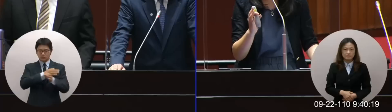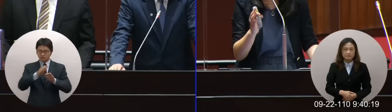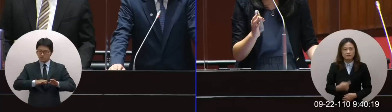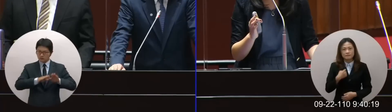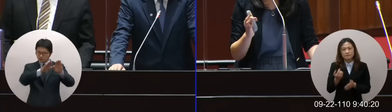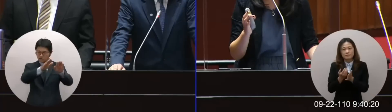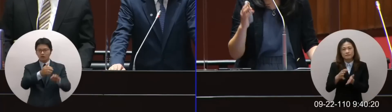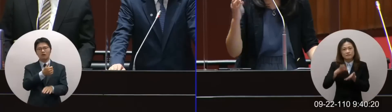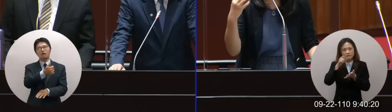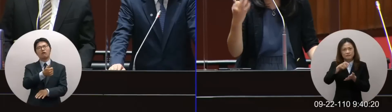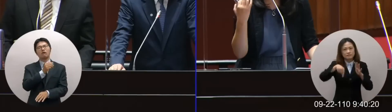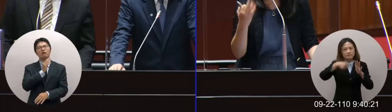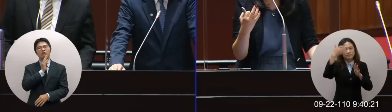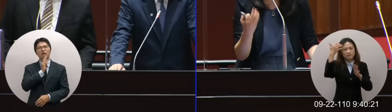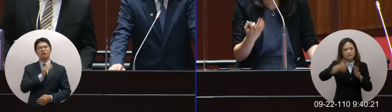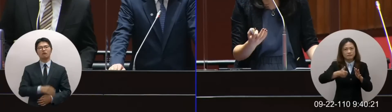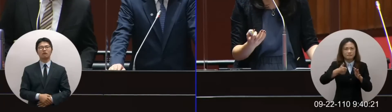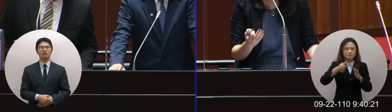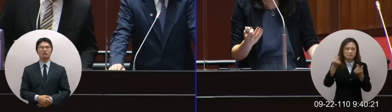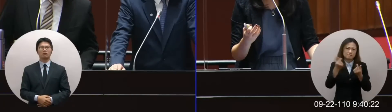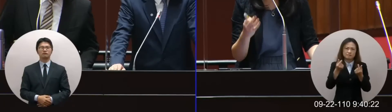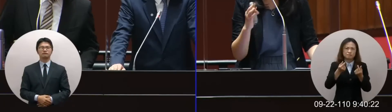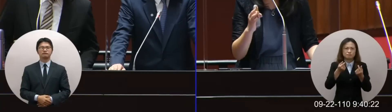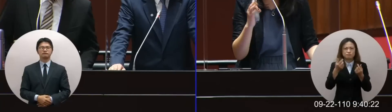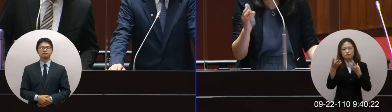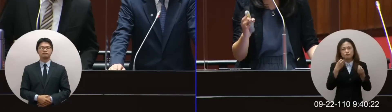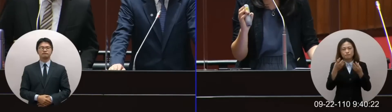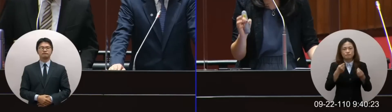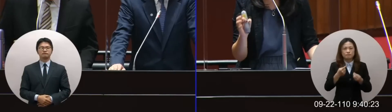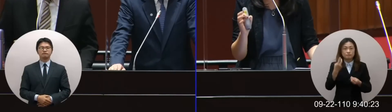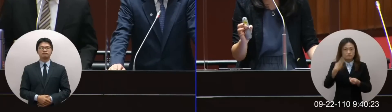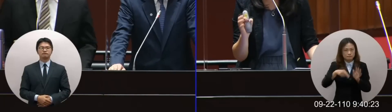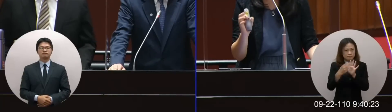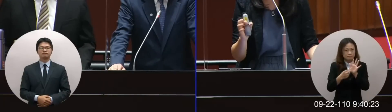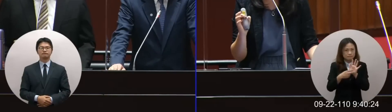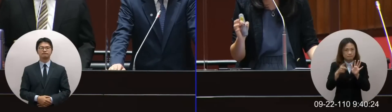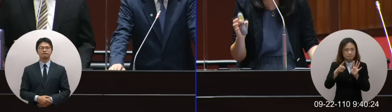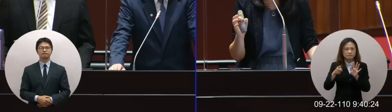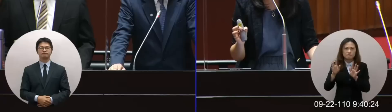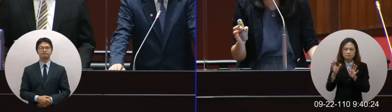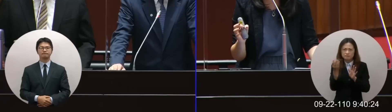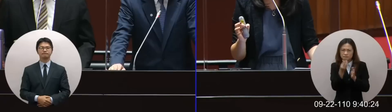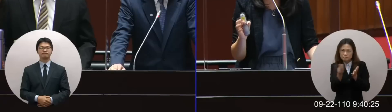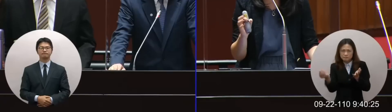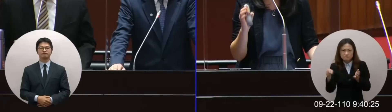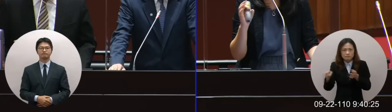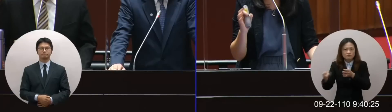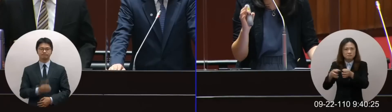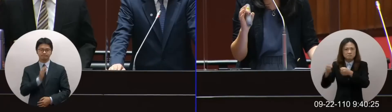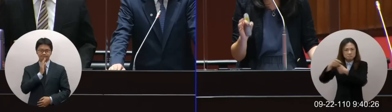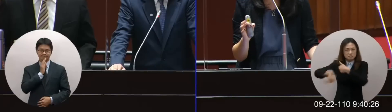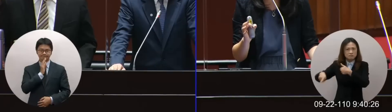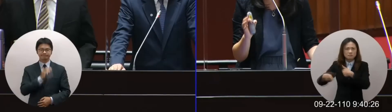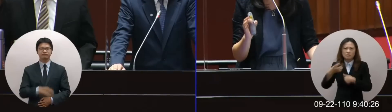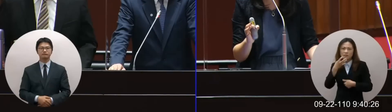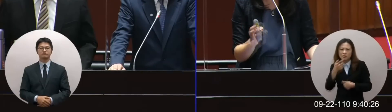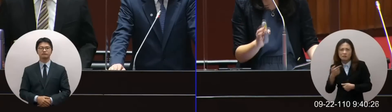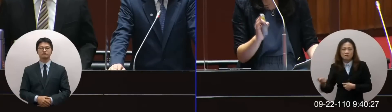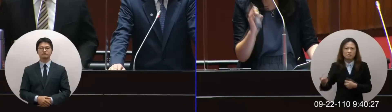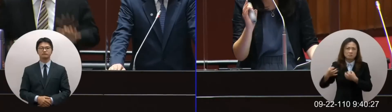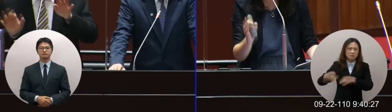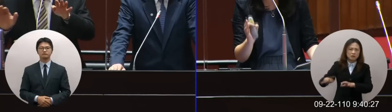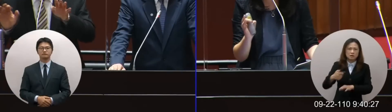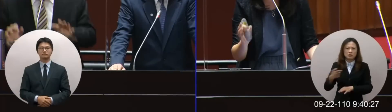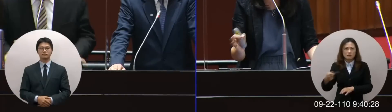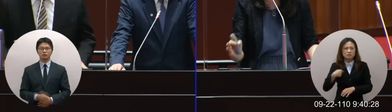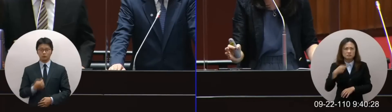在講的可能院長還是一直主動在你這個部分沒關係我在講的是有一些產業他們真的很慘這個我們真的都走到地方都會看